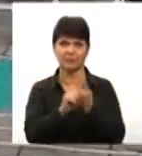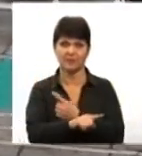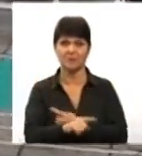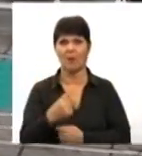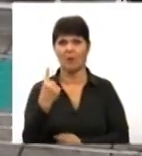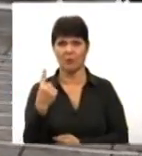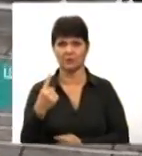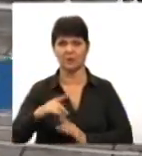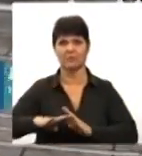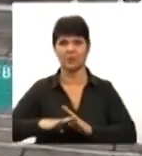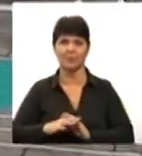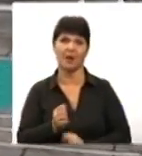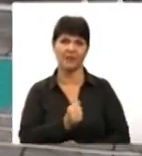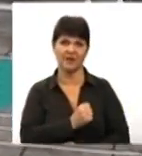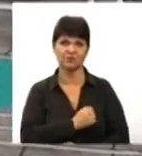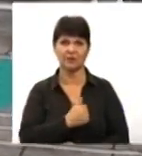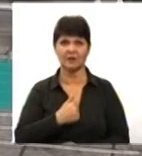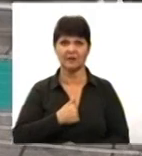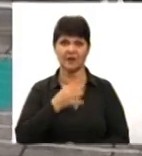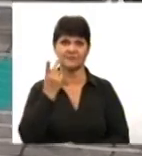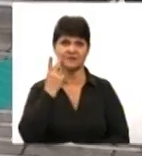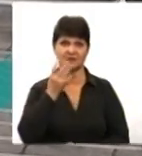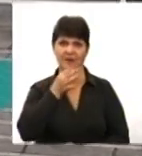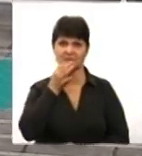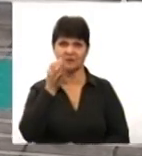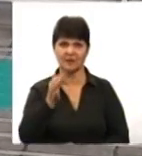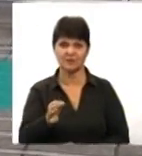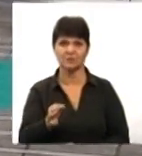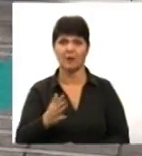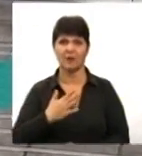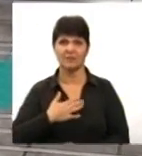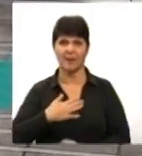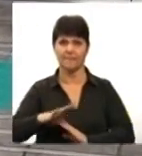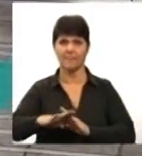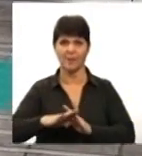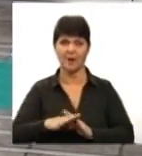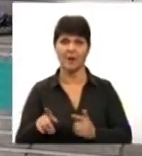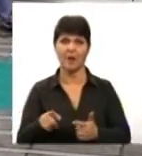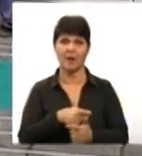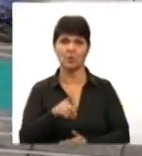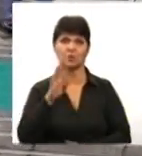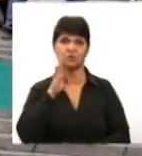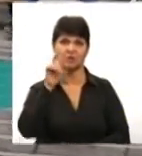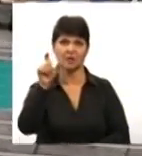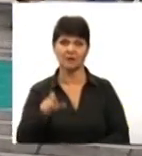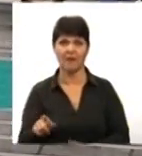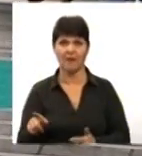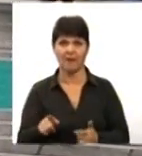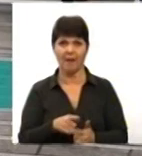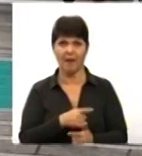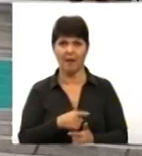На жаль, як я кажу, в нас допомагають або жінки, або